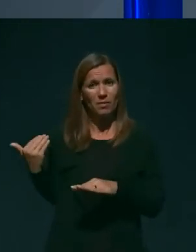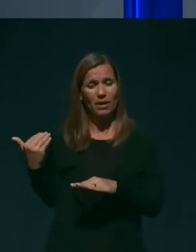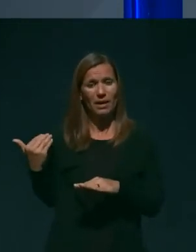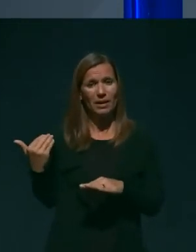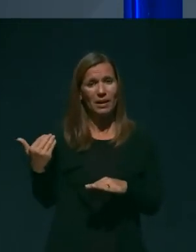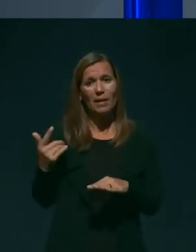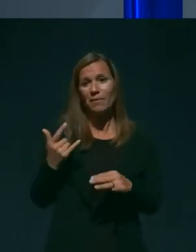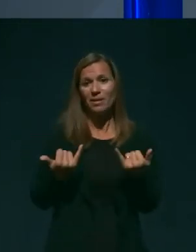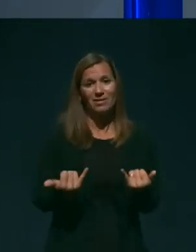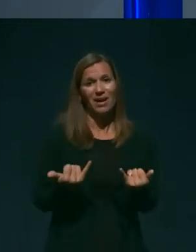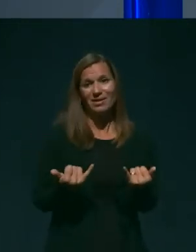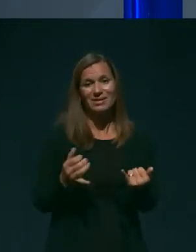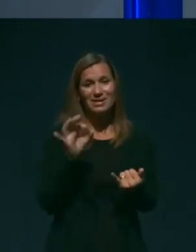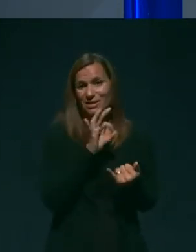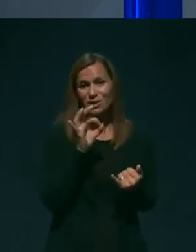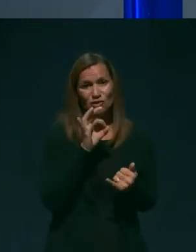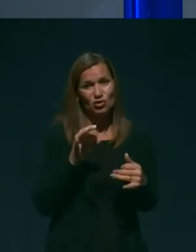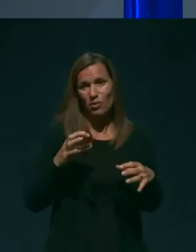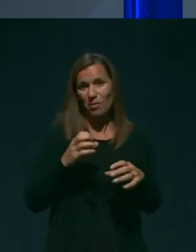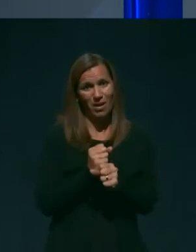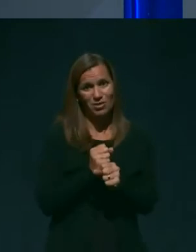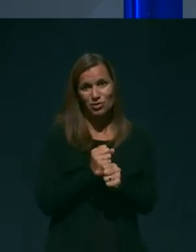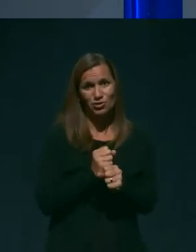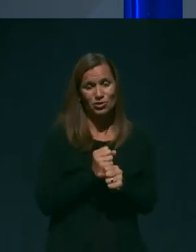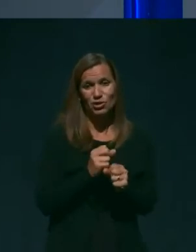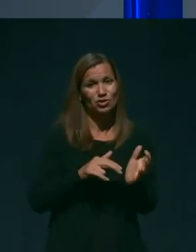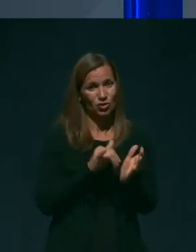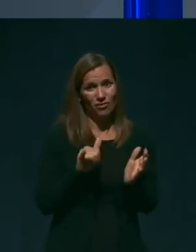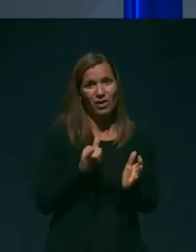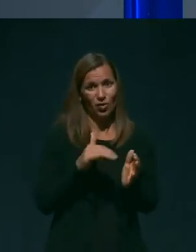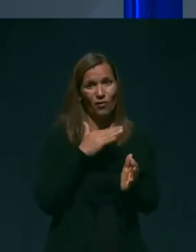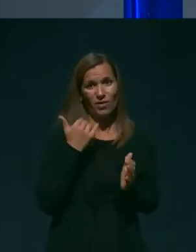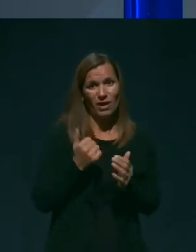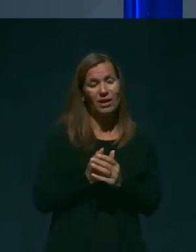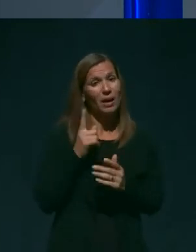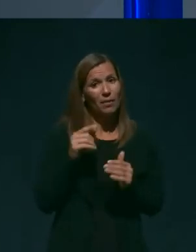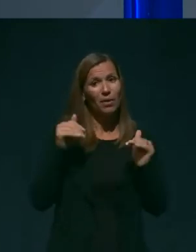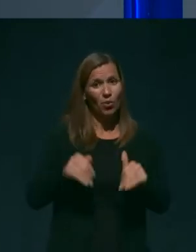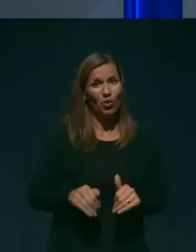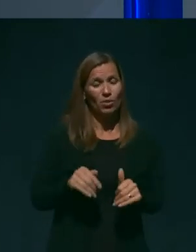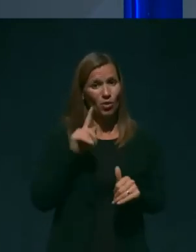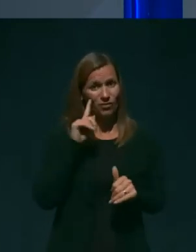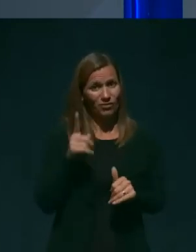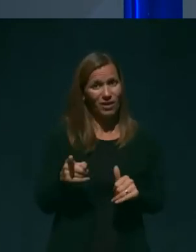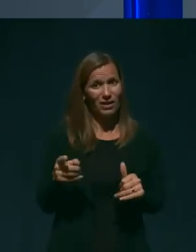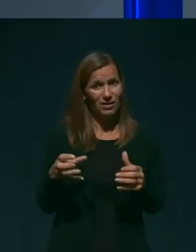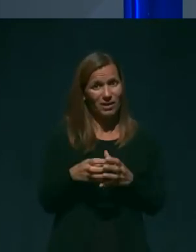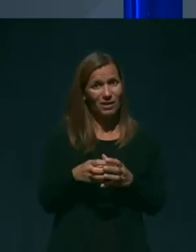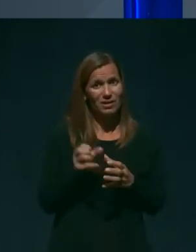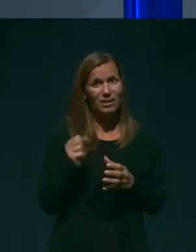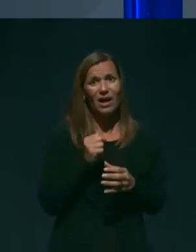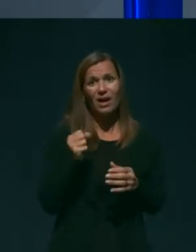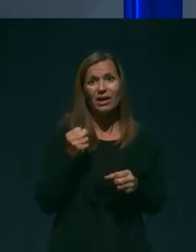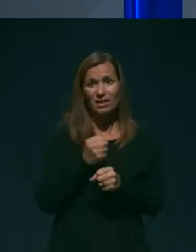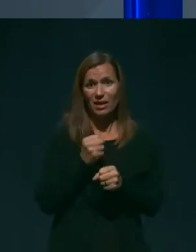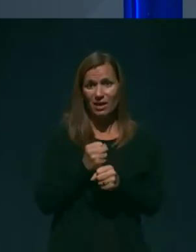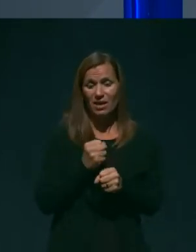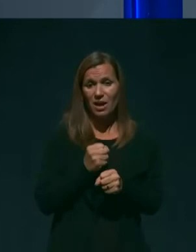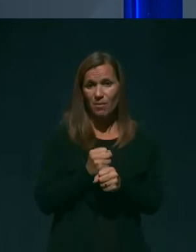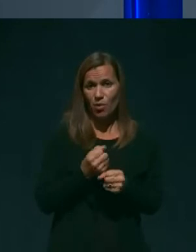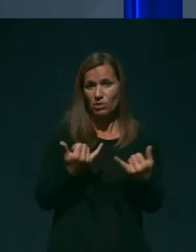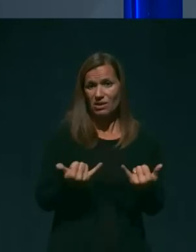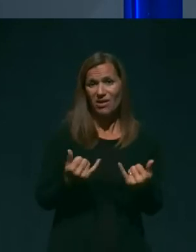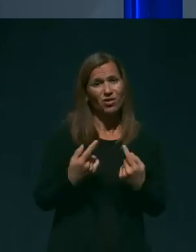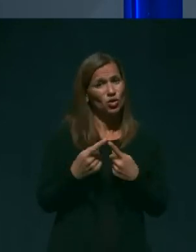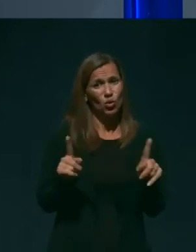nič manjši in je pa treba vedeti sveda, da delamo v drugačnih razmerah,